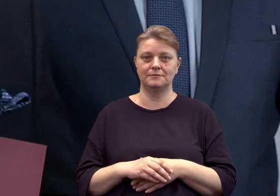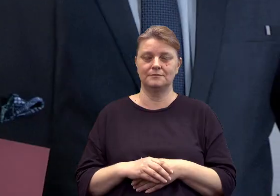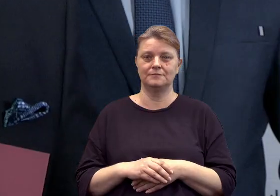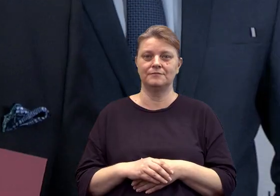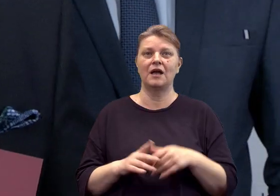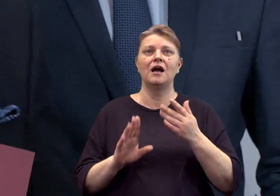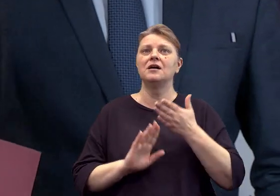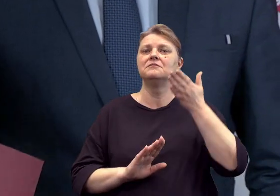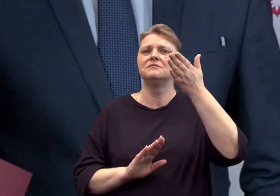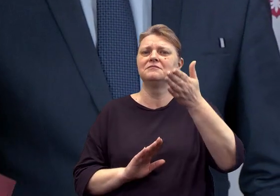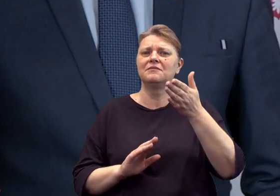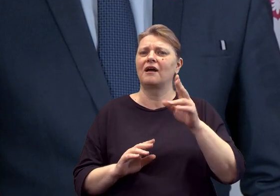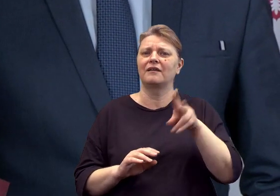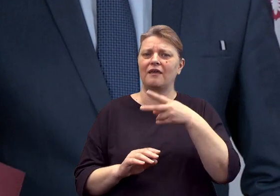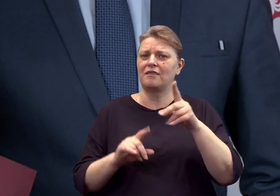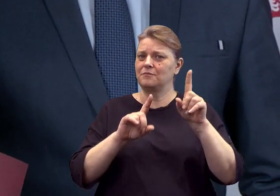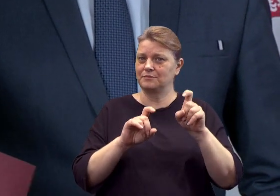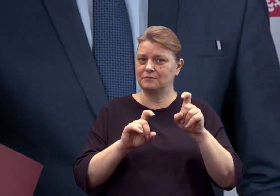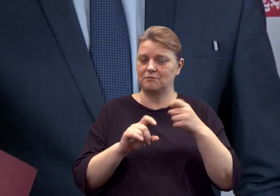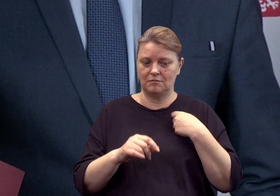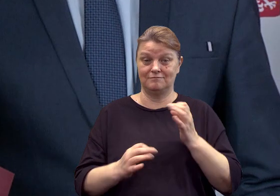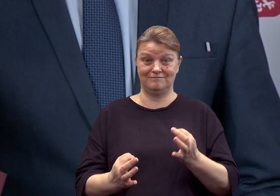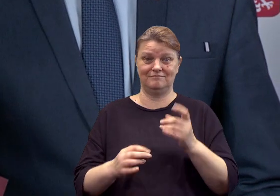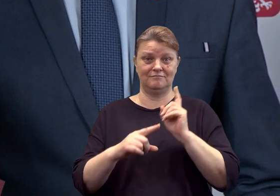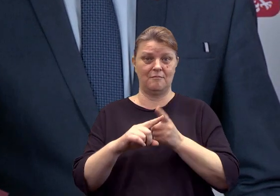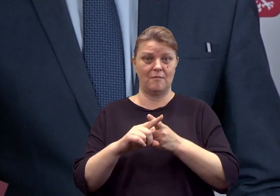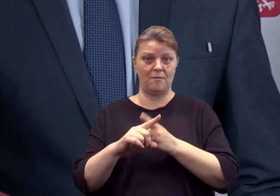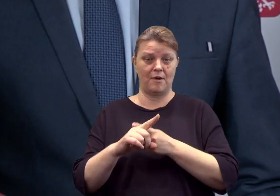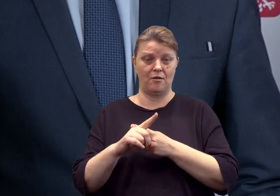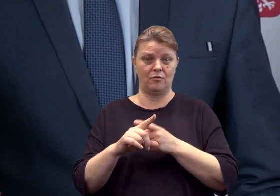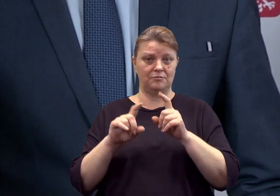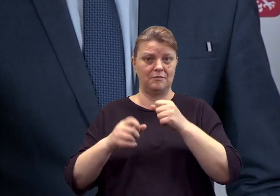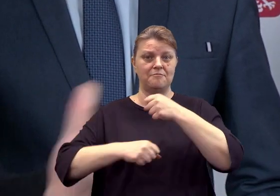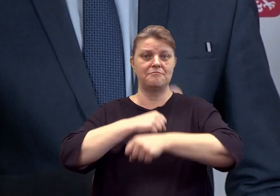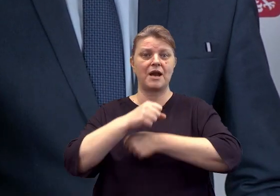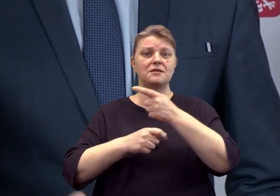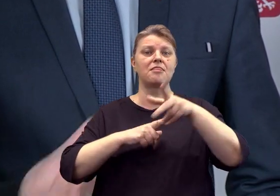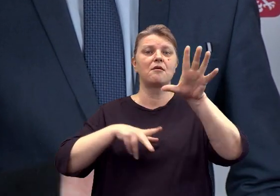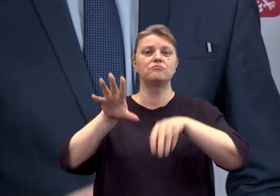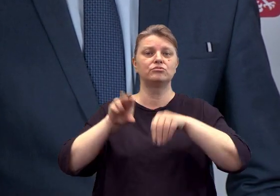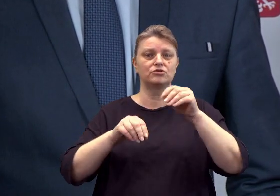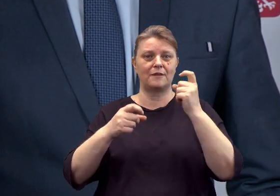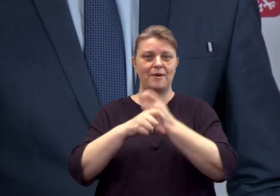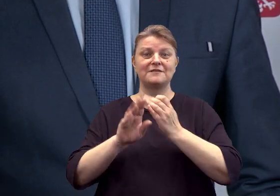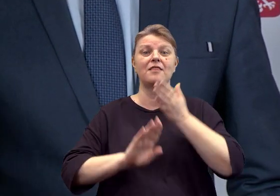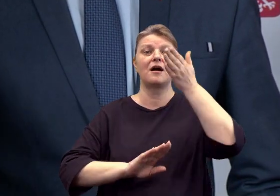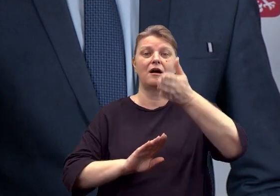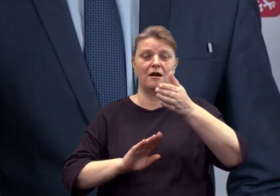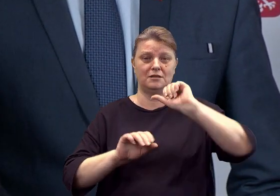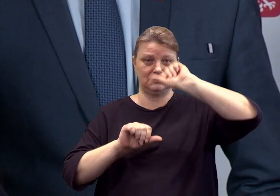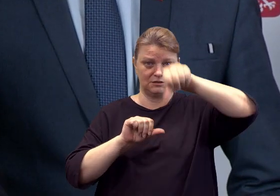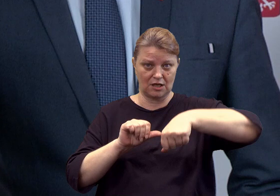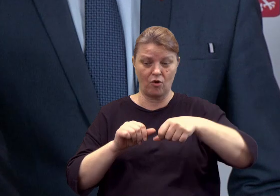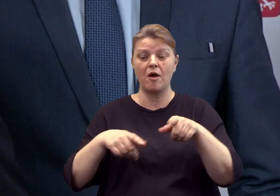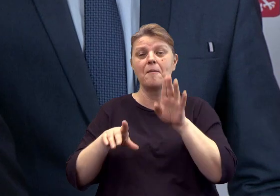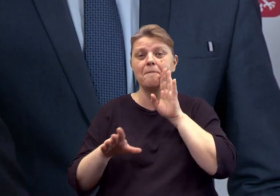Horyzont czasowy jest bardzo prosty. My rozpoczynamy powoli pracę nad budżetem państwa na przyszły rok. Podobnie samorządy rozpoczynają swoje prace